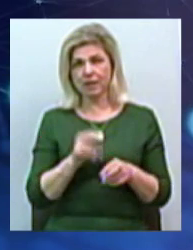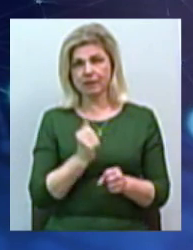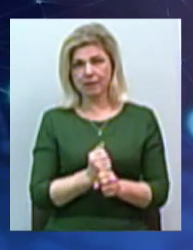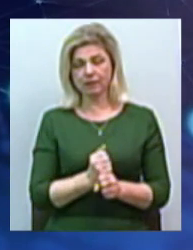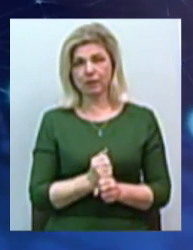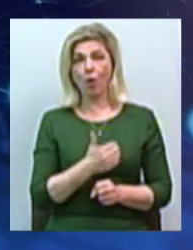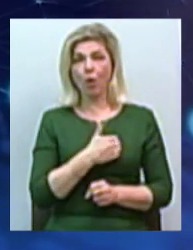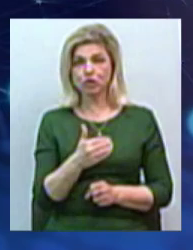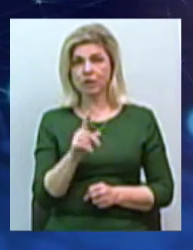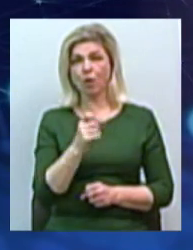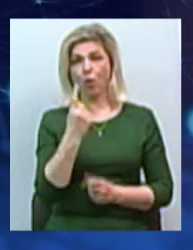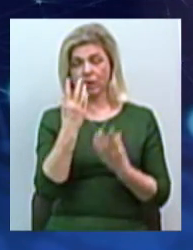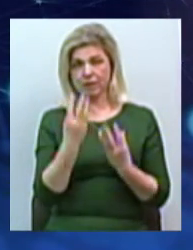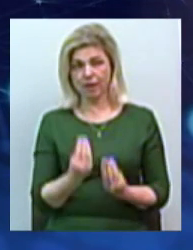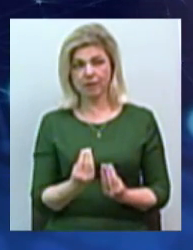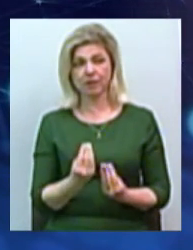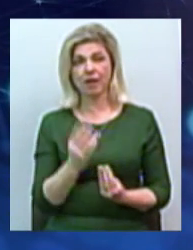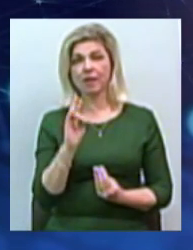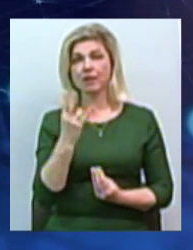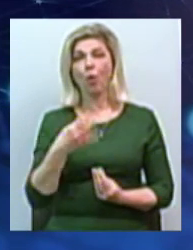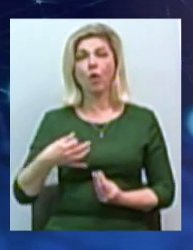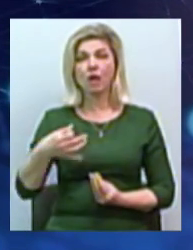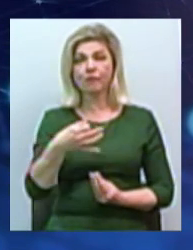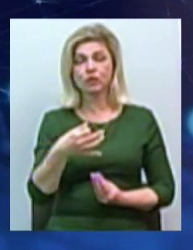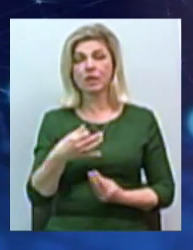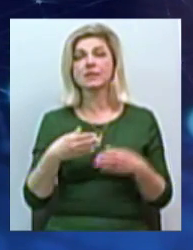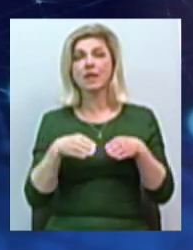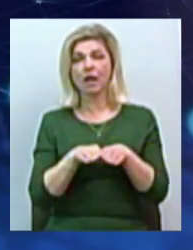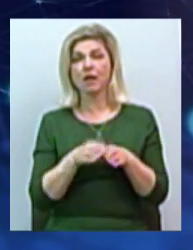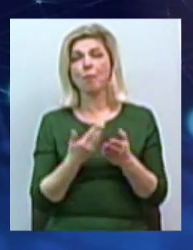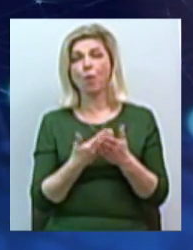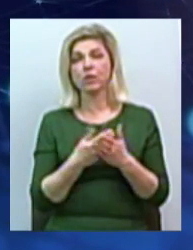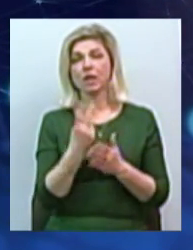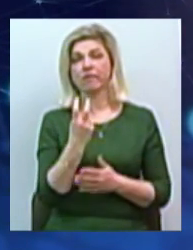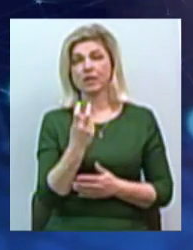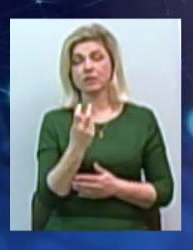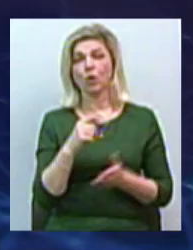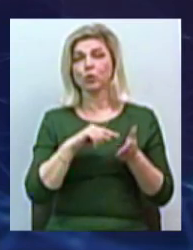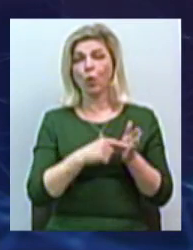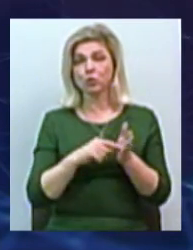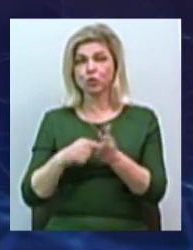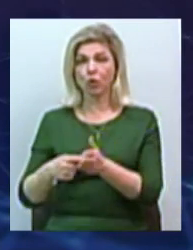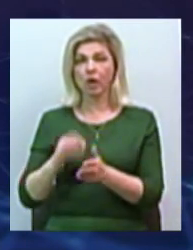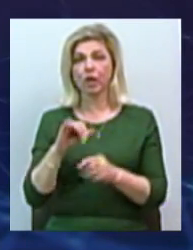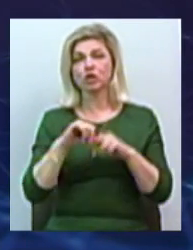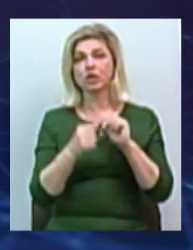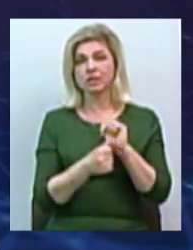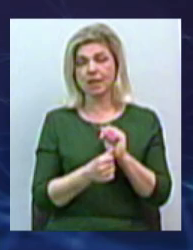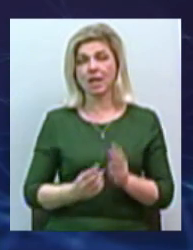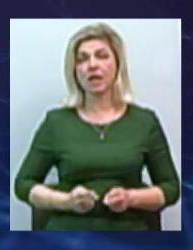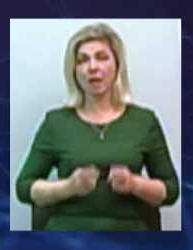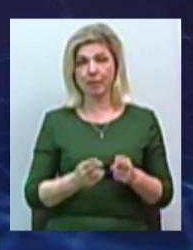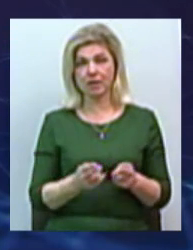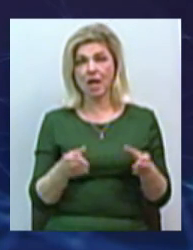за один день, прийнаймні на Миколаївщині, закрили понад 200 точок і 16 кримінальних справ,